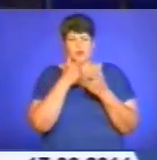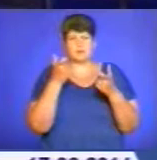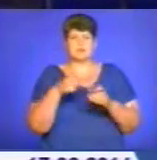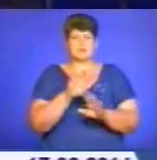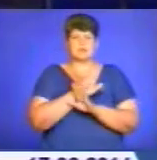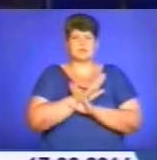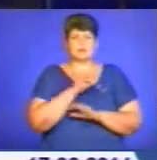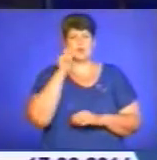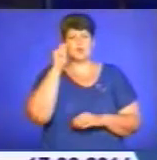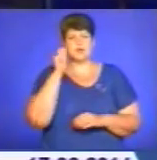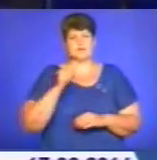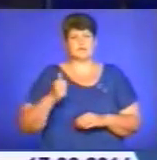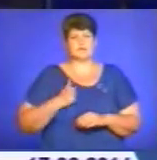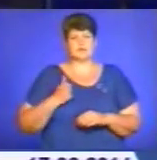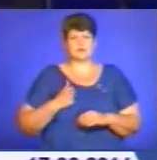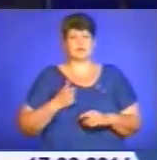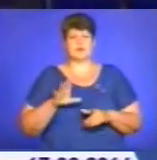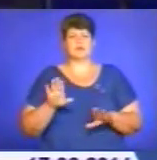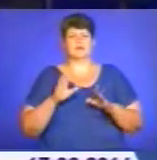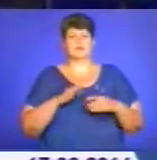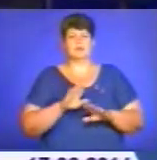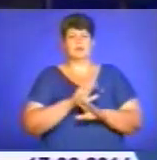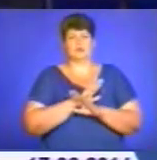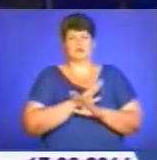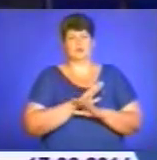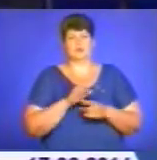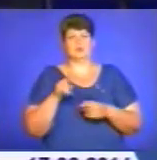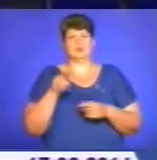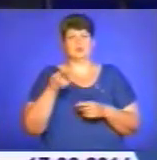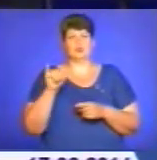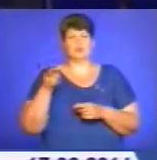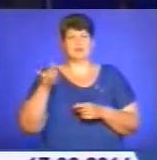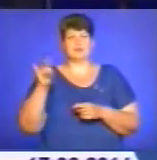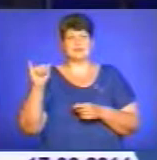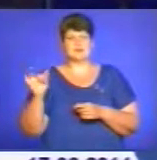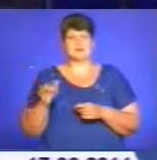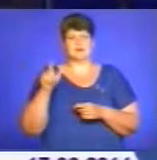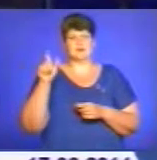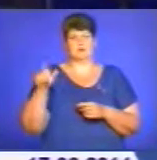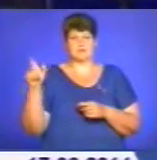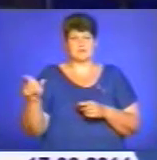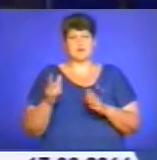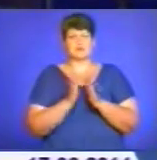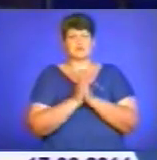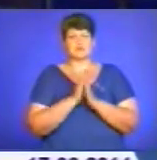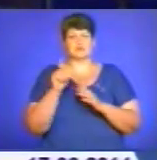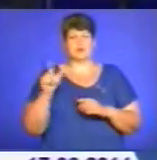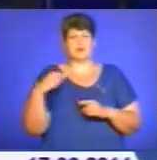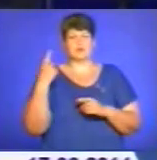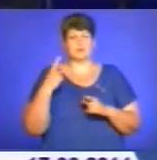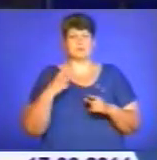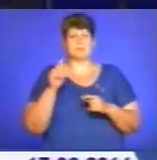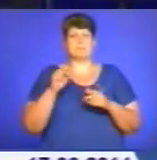українських вояків, які віддають життя у боротьбі з путінськими найманцями. Закликаю жителів області, підприємців, рестораторів